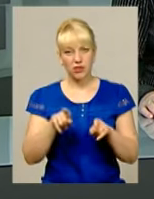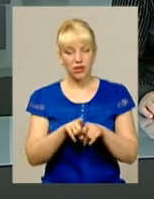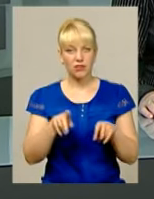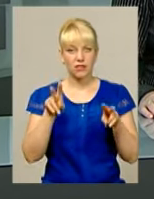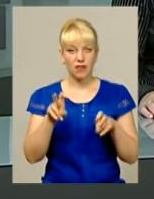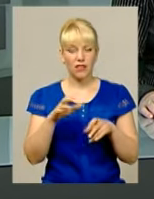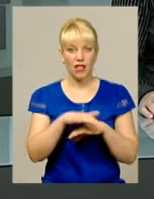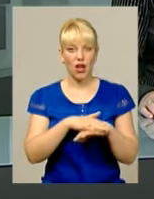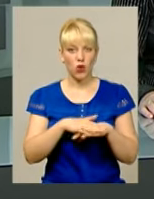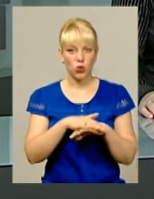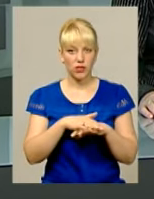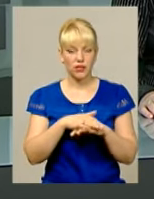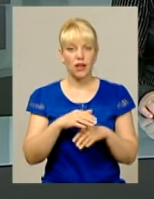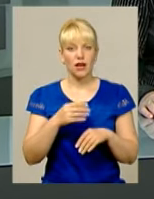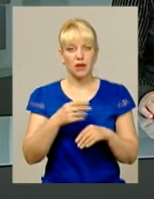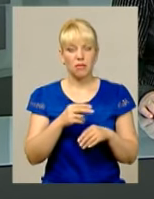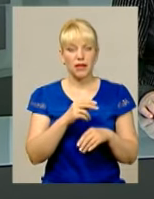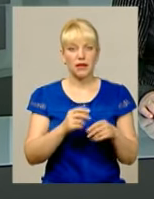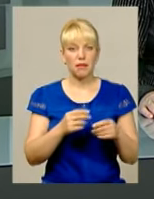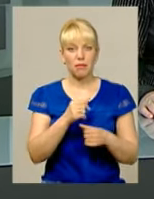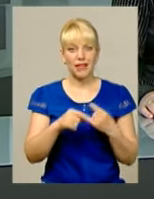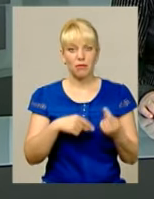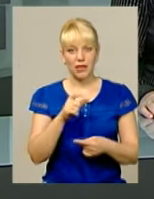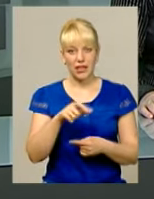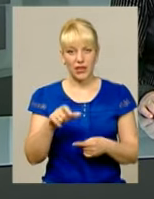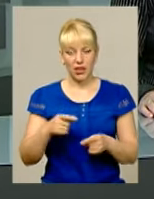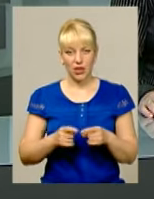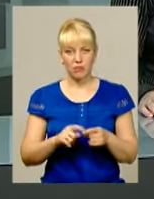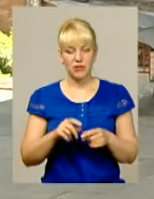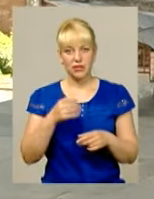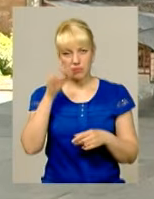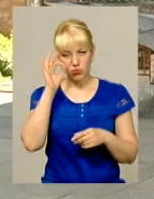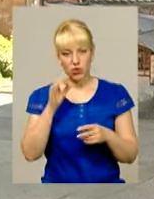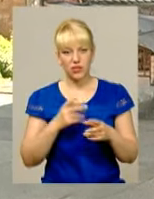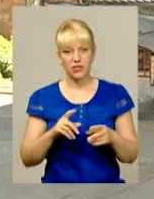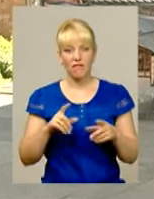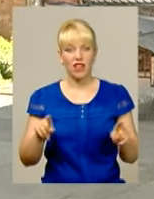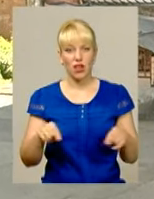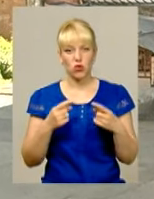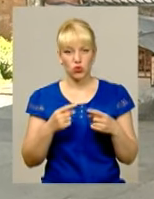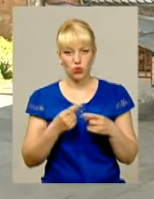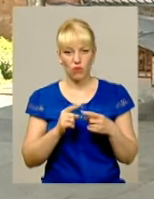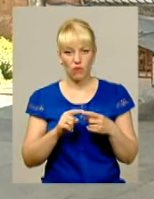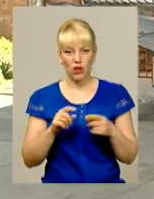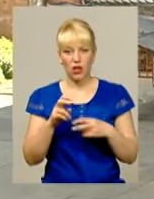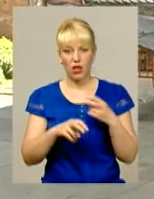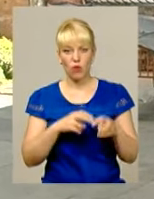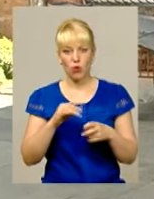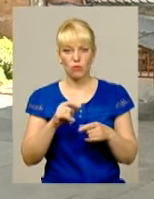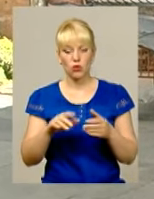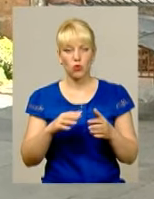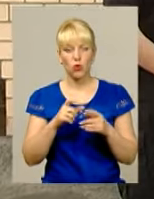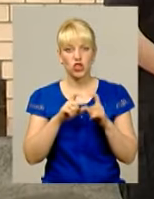підприємці» Працівники поліції спільно зі Службою безпеки України влаштували обшук у штабі територіальної громади міста Хмельницького